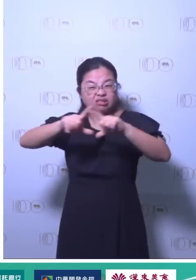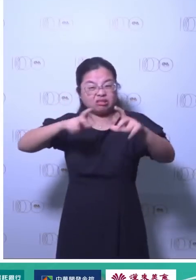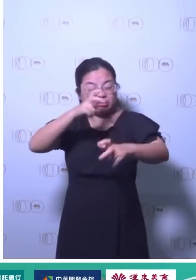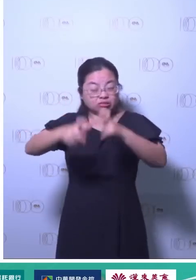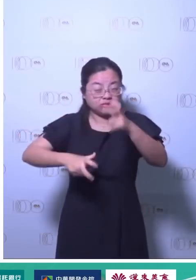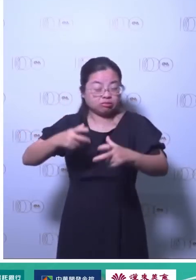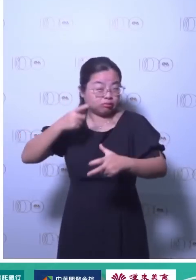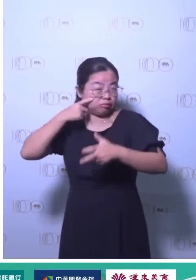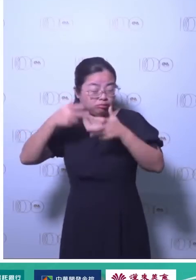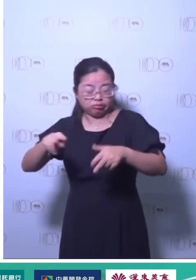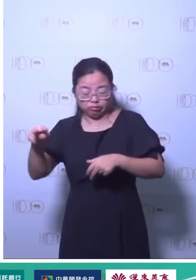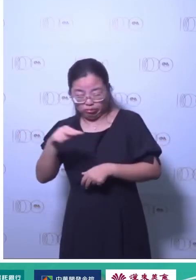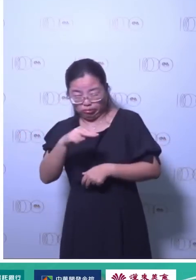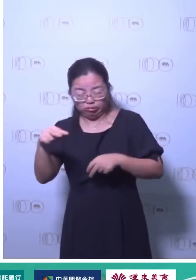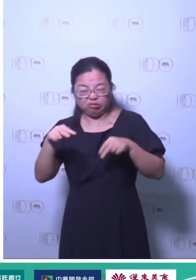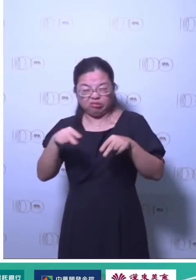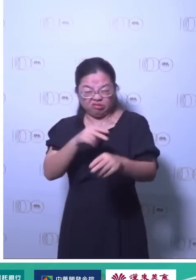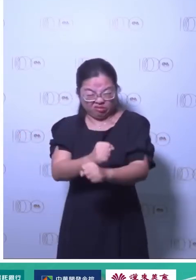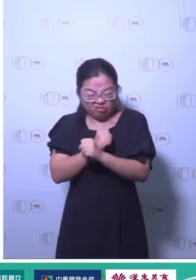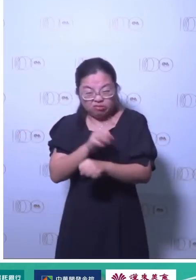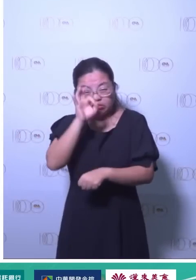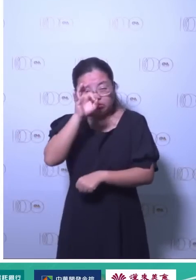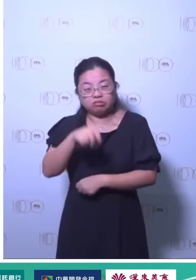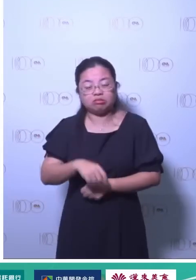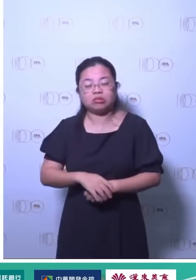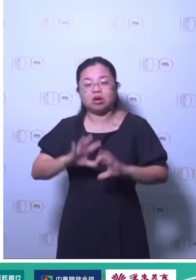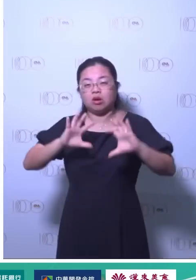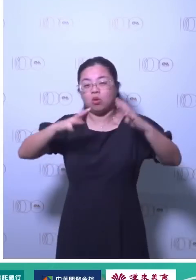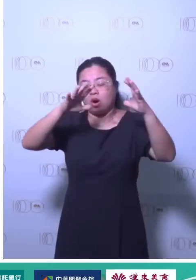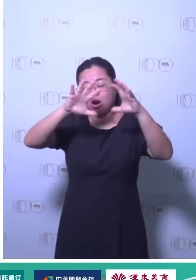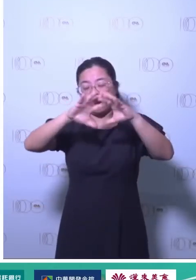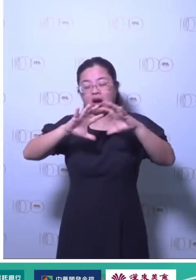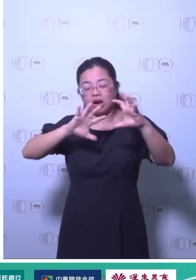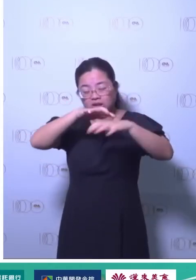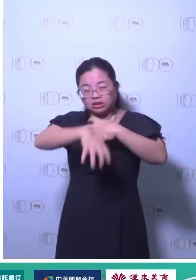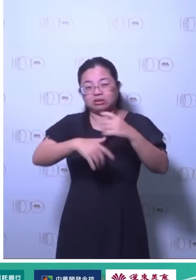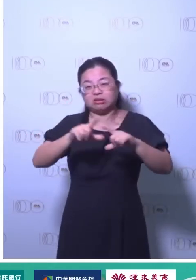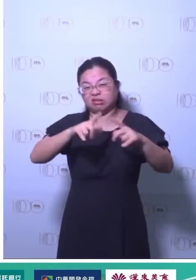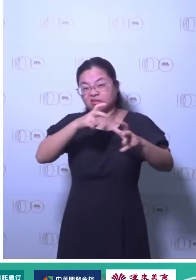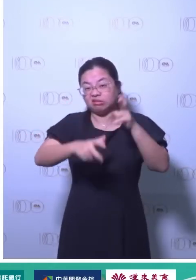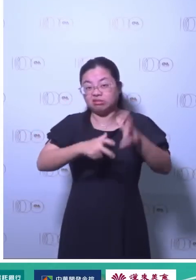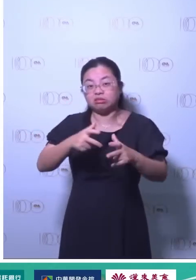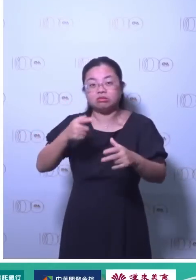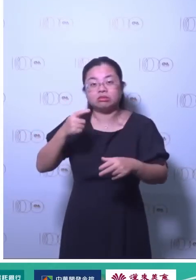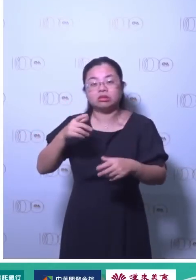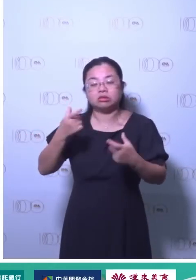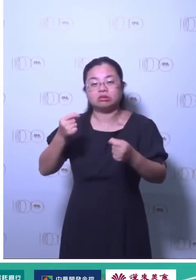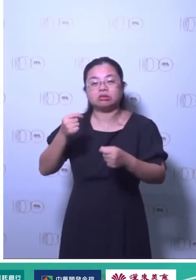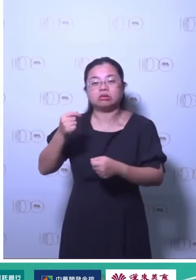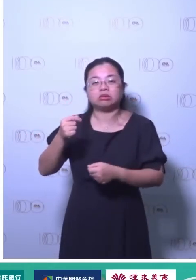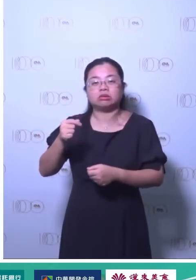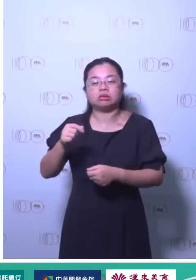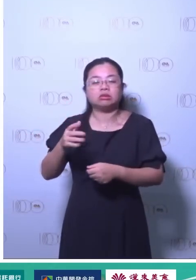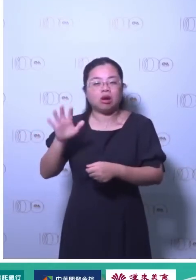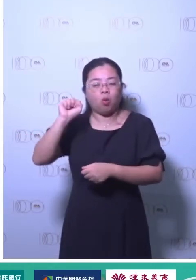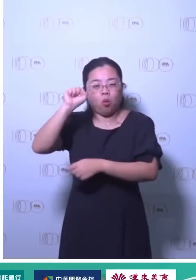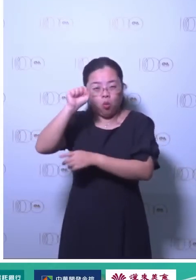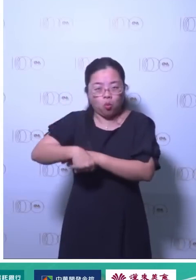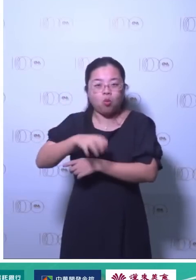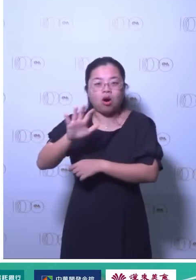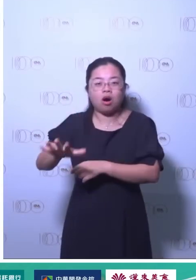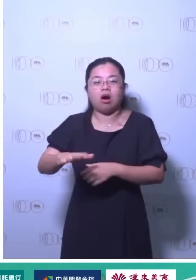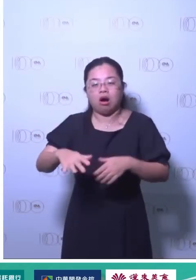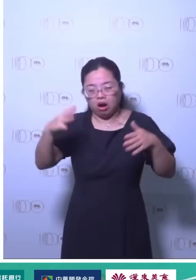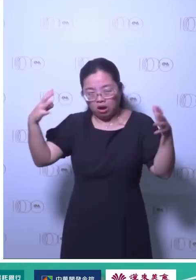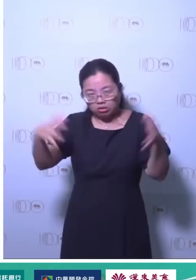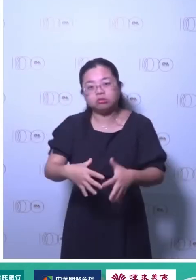你开始要面对什么要面对减碳甚至要做碳中和为什么因为那些国际大厂开始盯着我们刚才